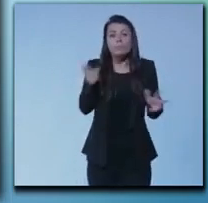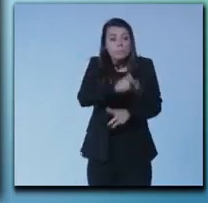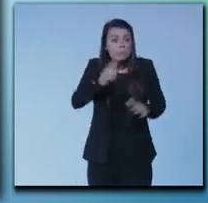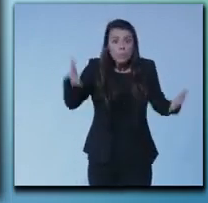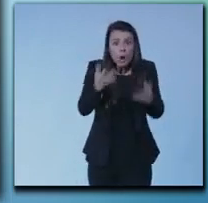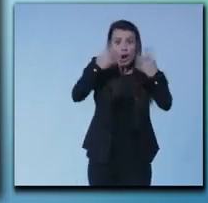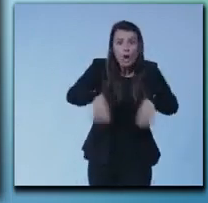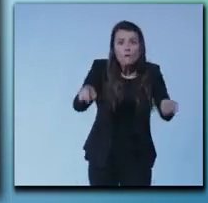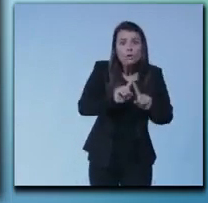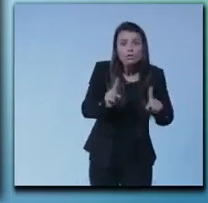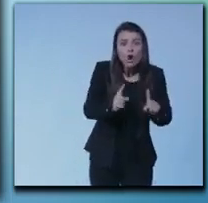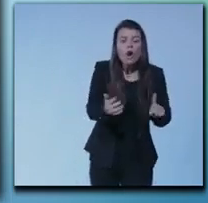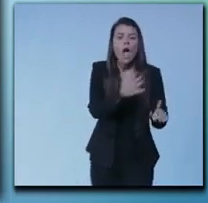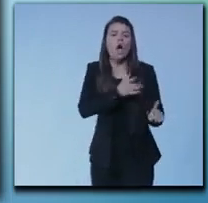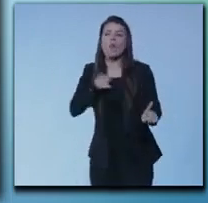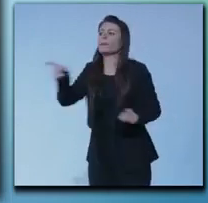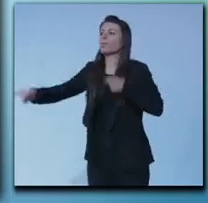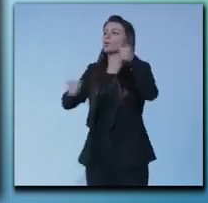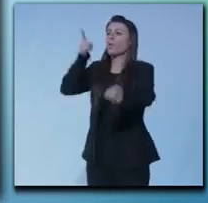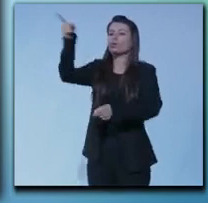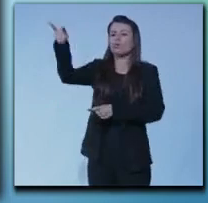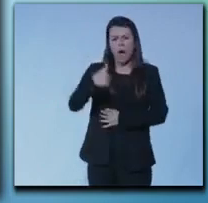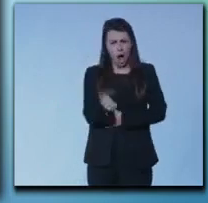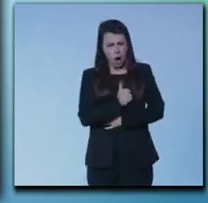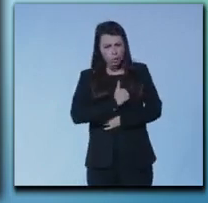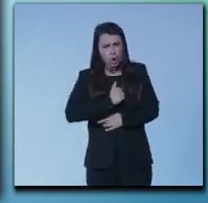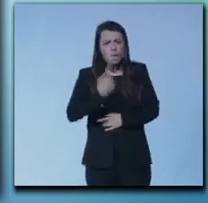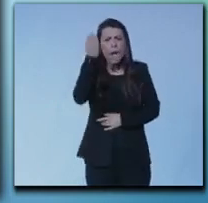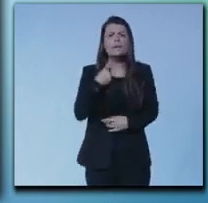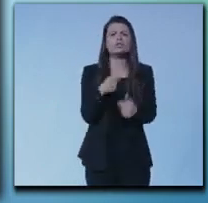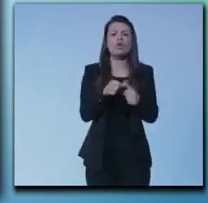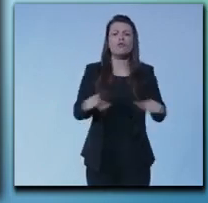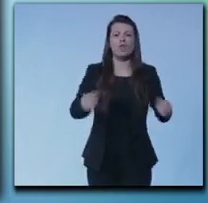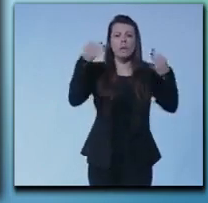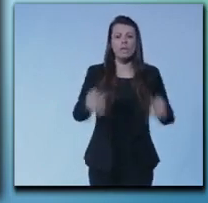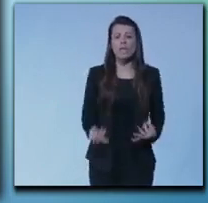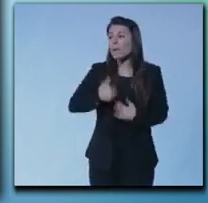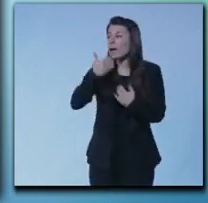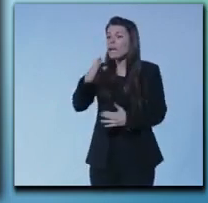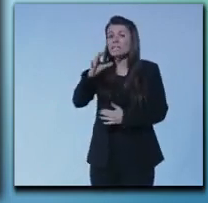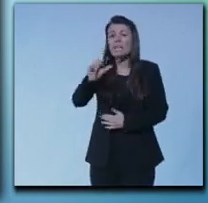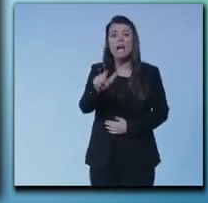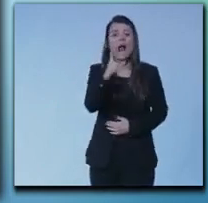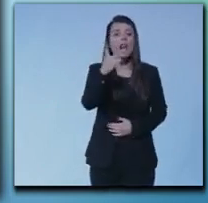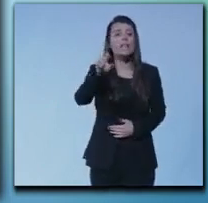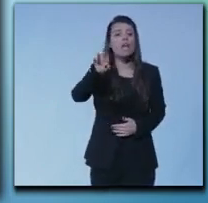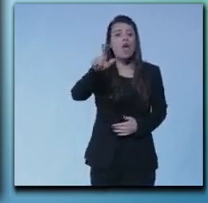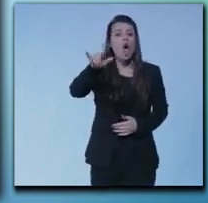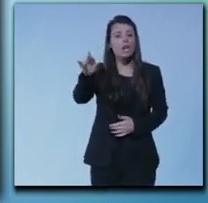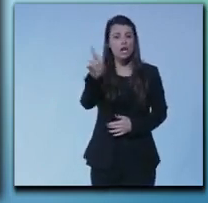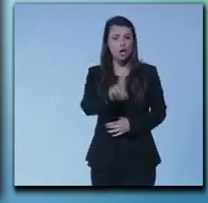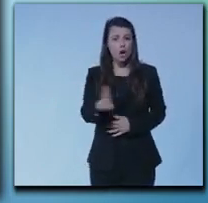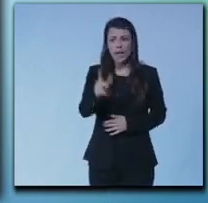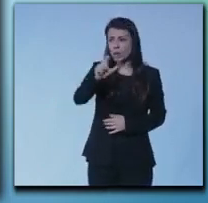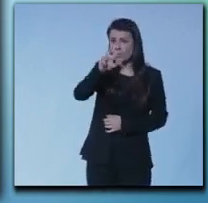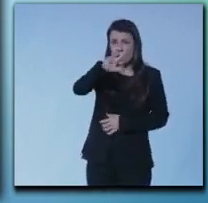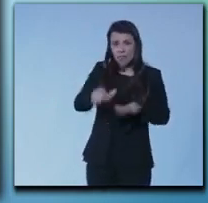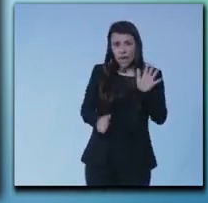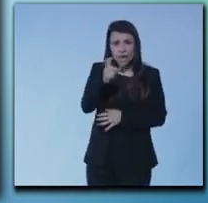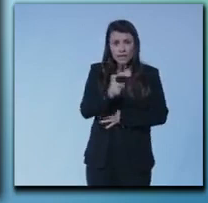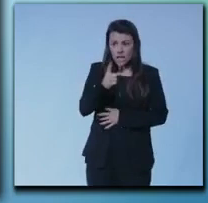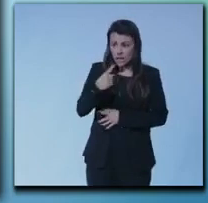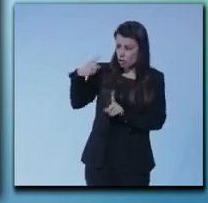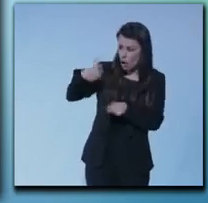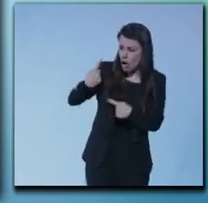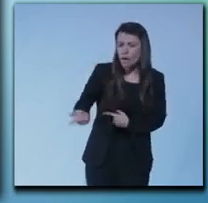altro io penso che l'autonomia sia assolutamente fondamentale ringrazio Roberto Calderoli perché in questi 36 giorni si è